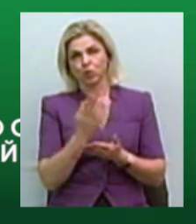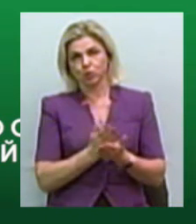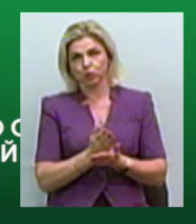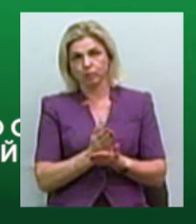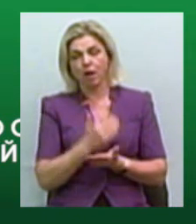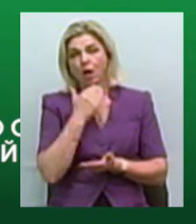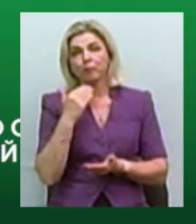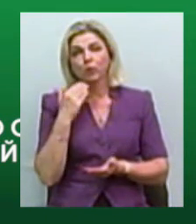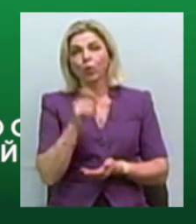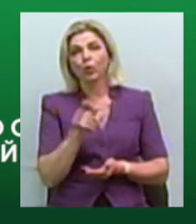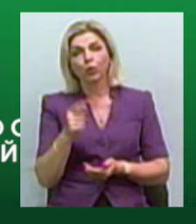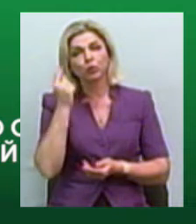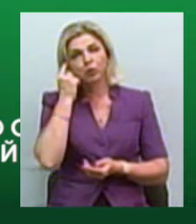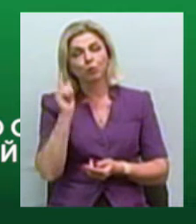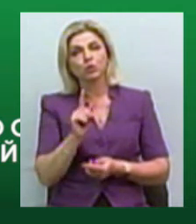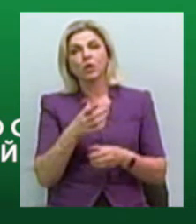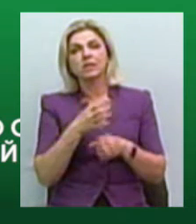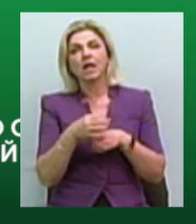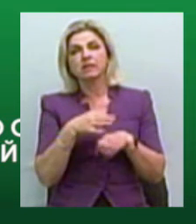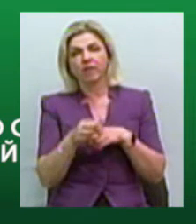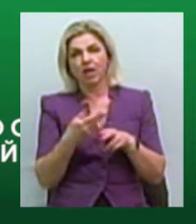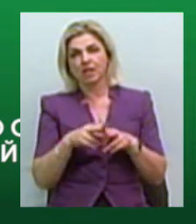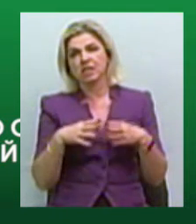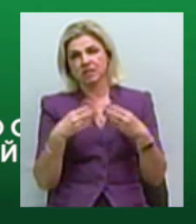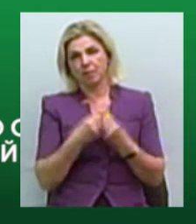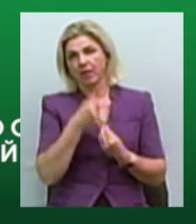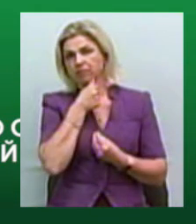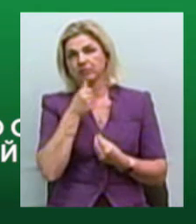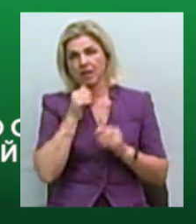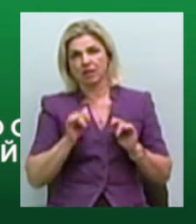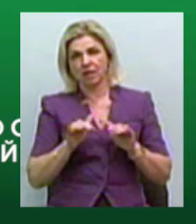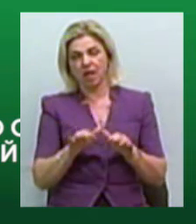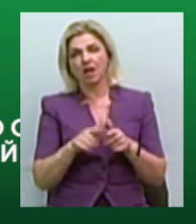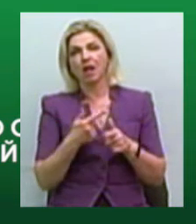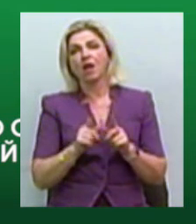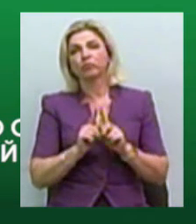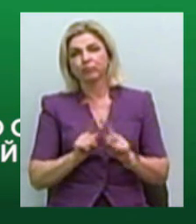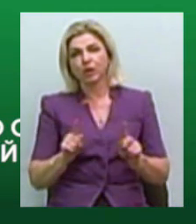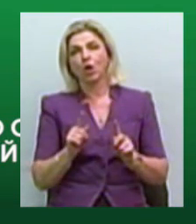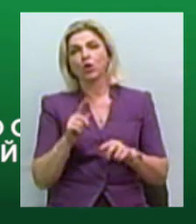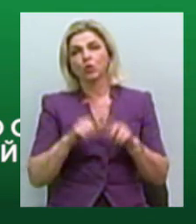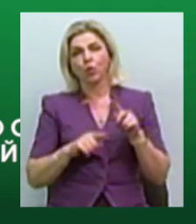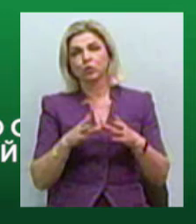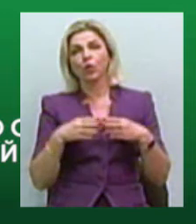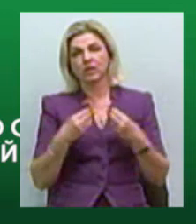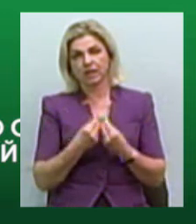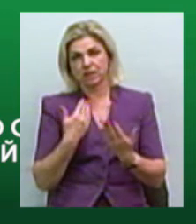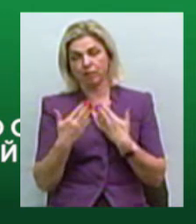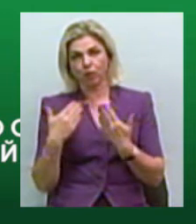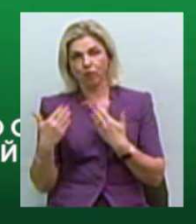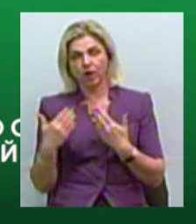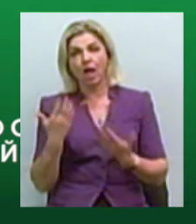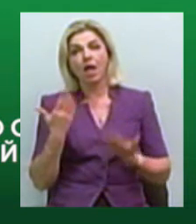Багатям людям здається, що насильство – це сімейна справа або особливості родинного спілкування. Якщо говорити про